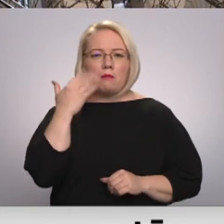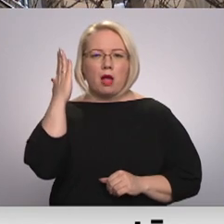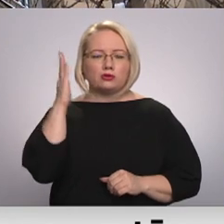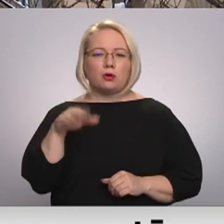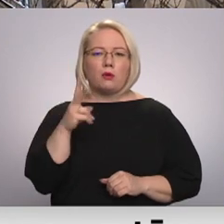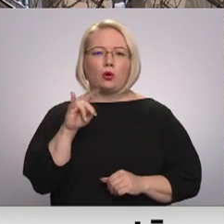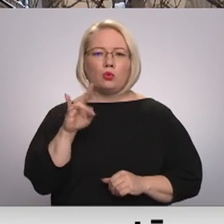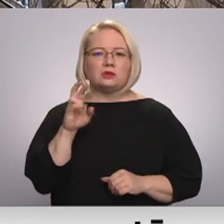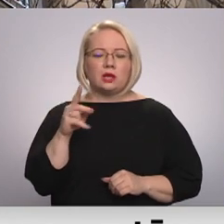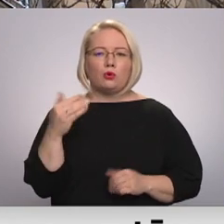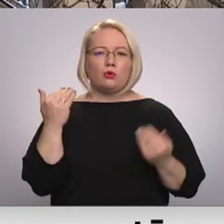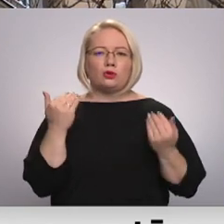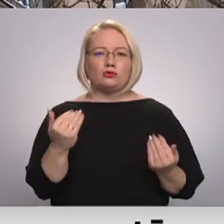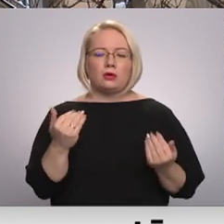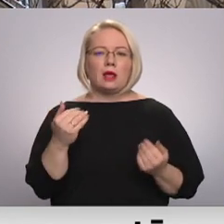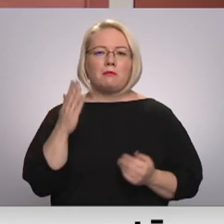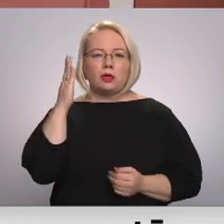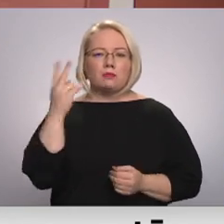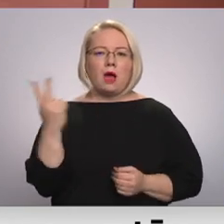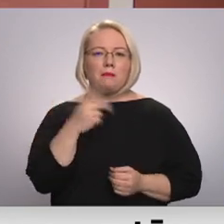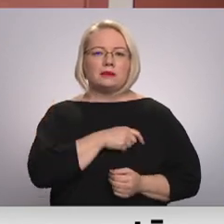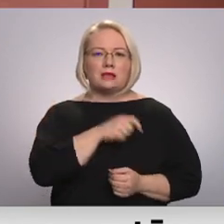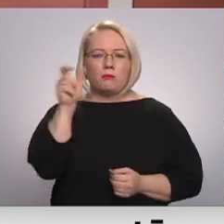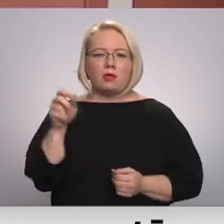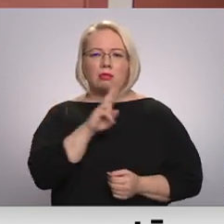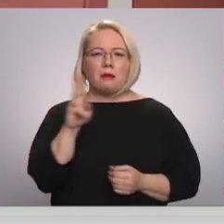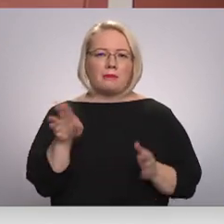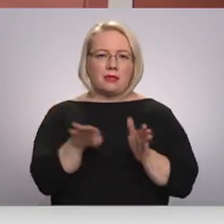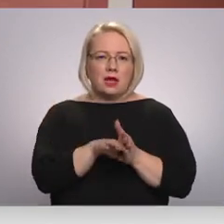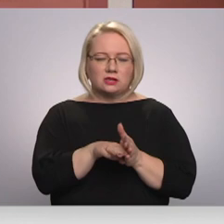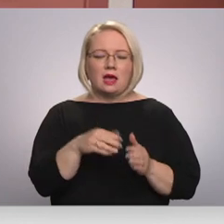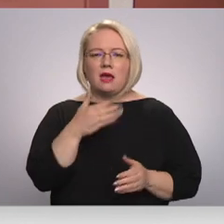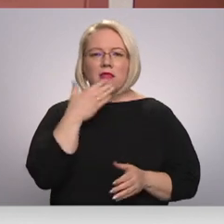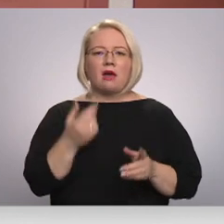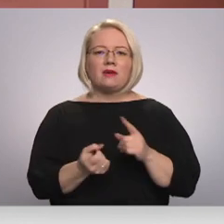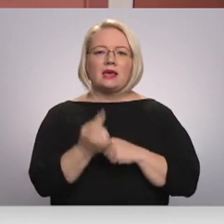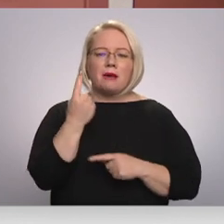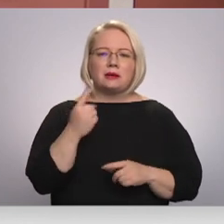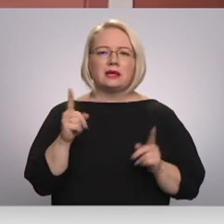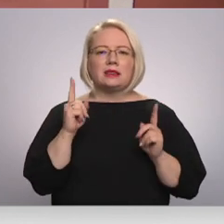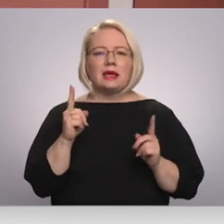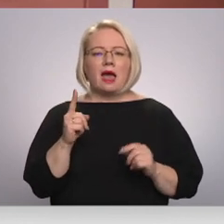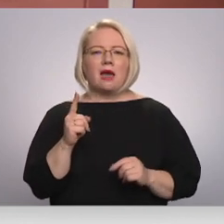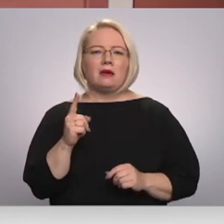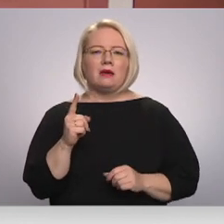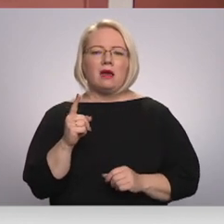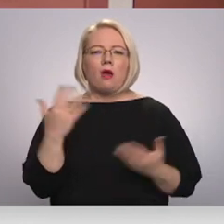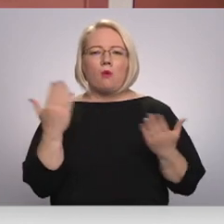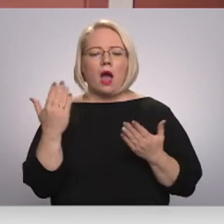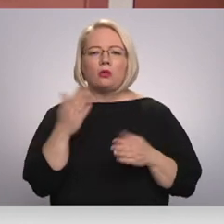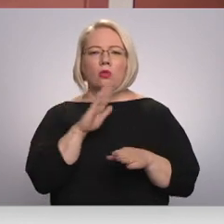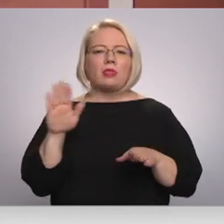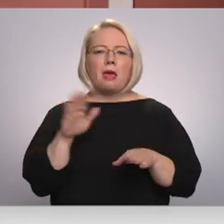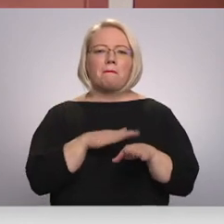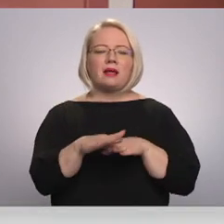balsojumā abas deputātes nepietalījās. Nebija nekādu iemeslu, tikai procedūras varbūt nepilnība dēļ šajā